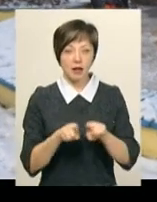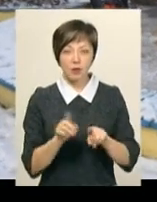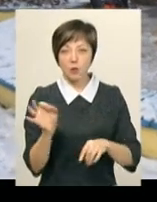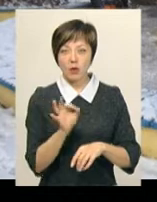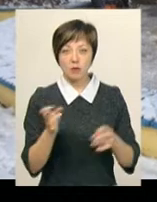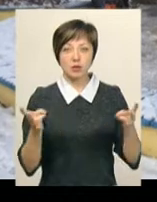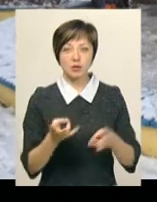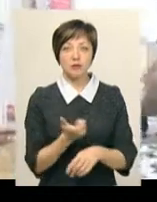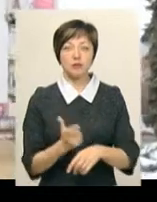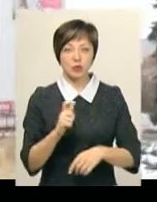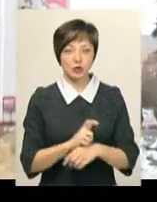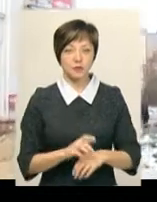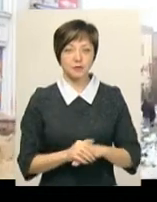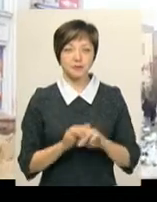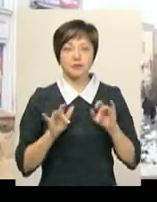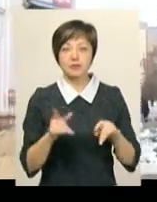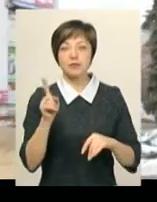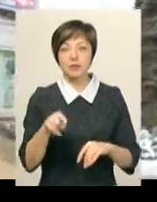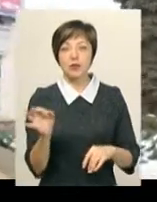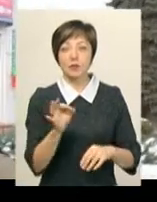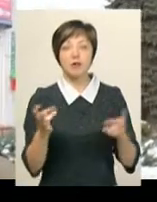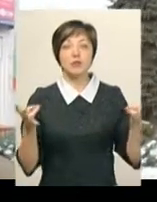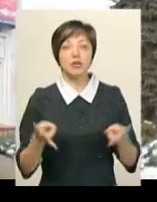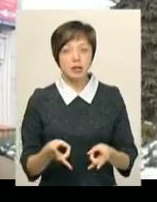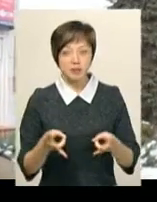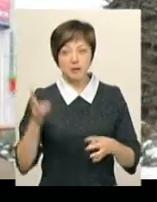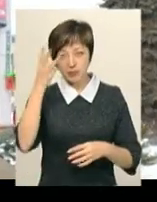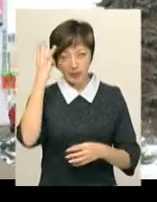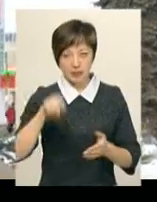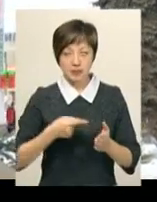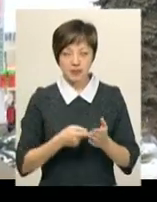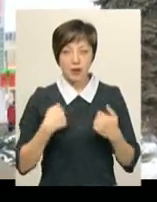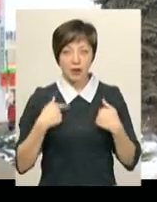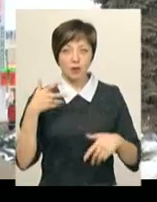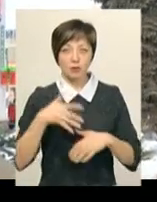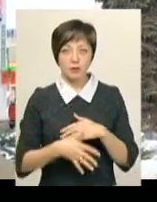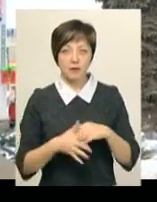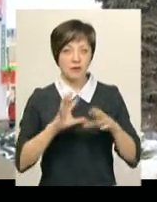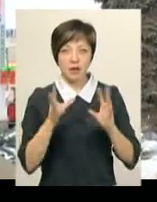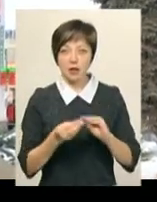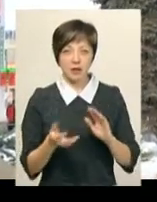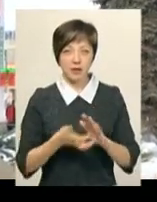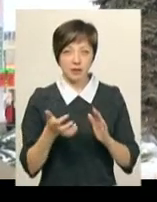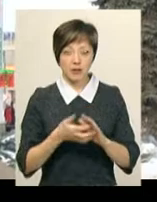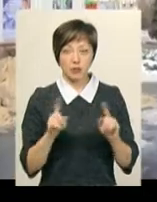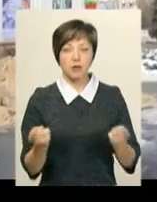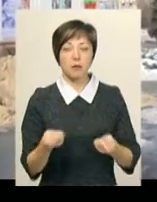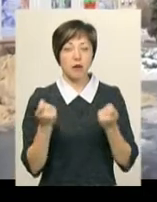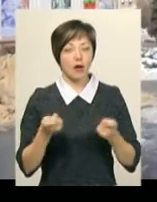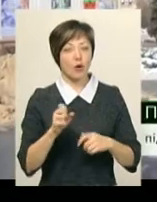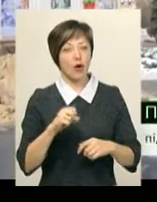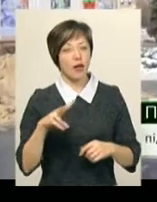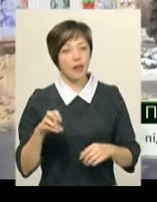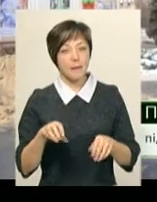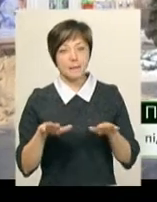вбиралень потрібно більше. Діло в тому, що туалети, вони потрібні і в Хмельницькому, наскільки я розумію, їх взагалі не вистачає, дуже мало. Але